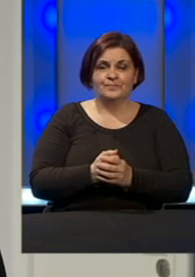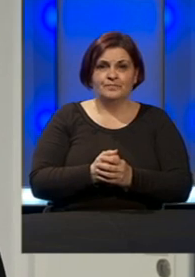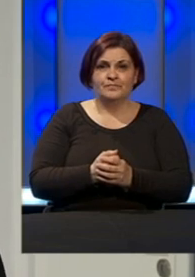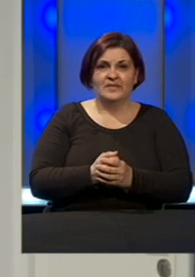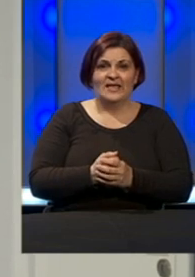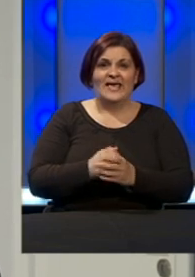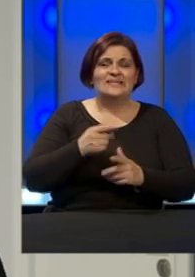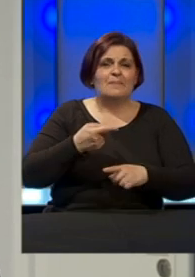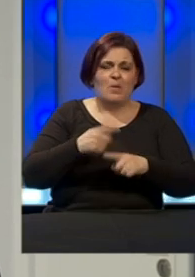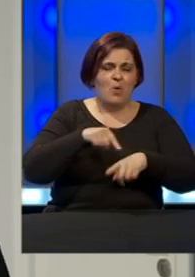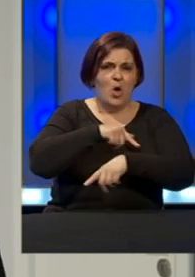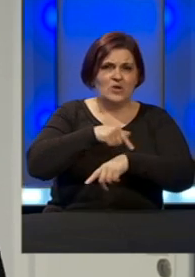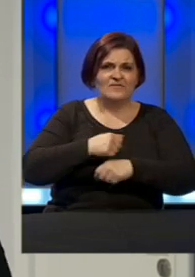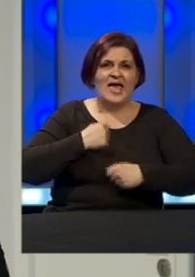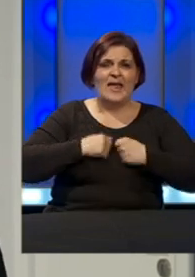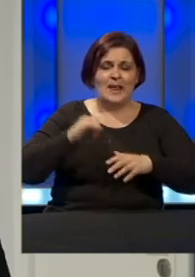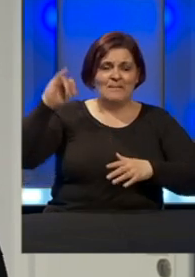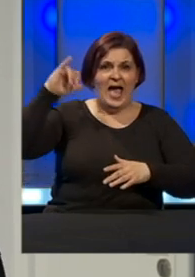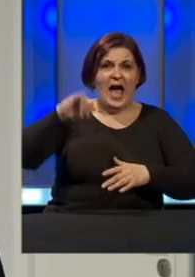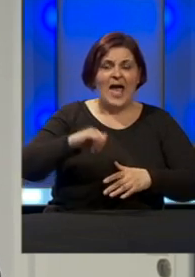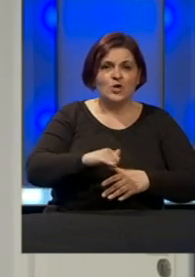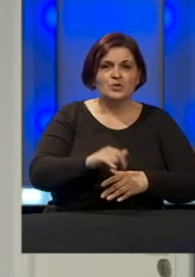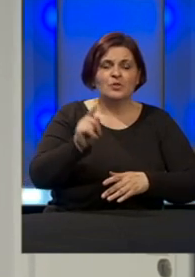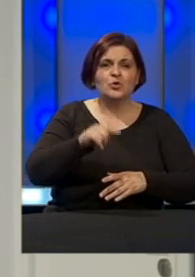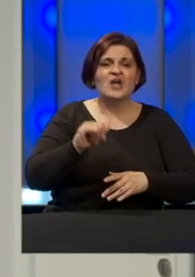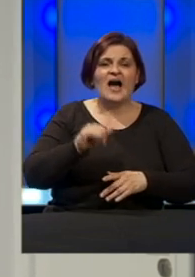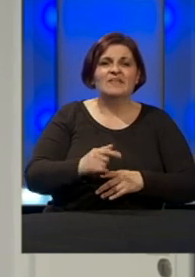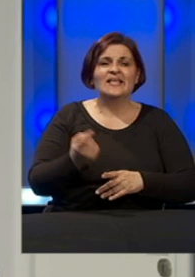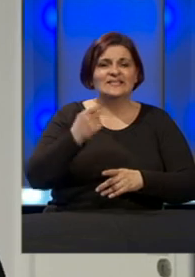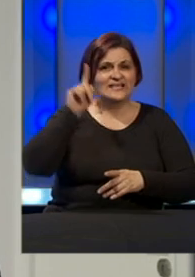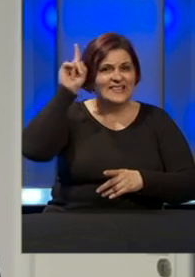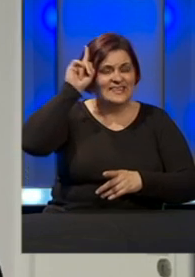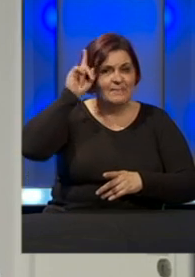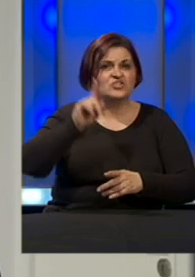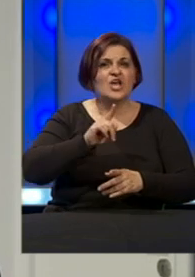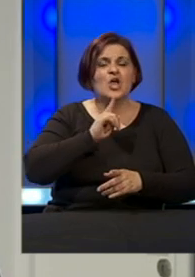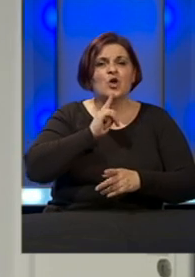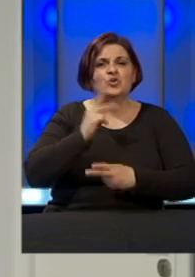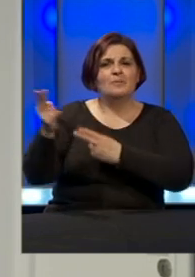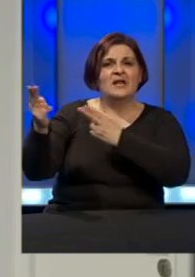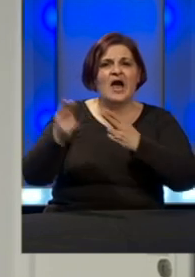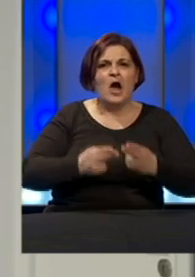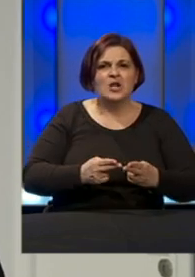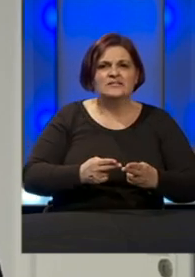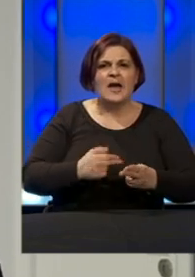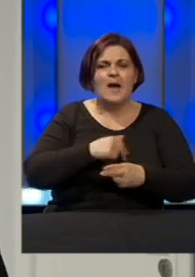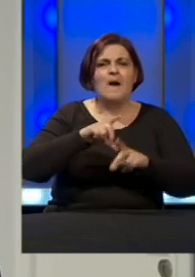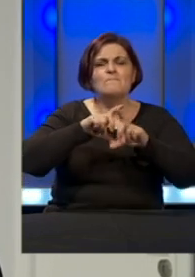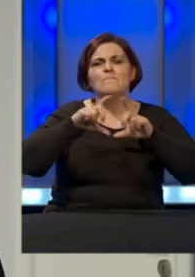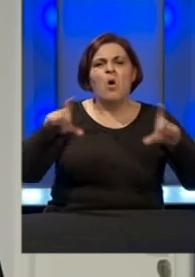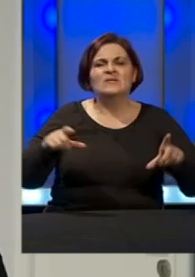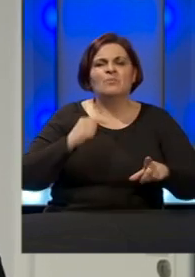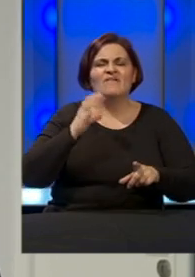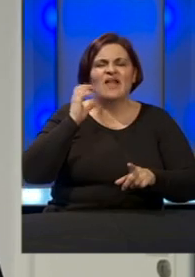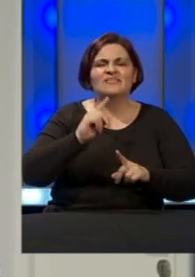Za manje od pola časa na Banju Lučka aerodrom trebalo bi da sleti avion iz Njemačke kojim će biti dopremljena mobilna bolnica za koju je